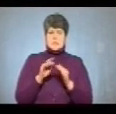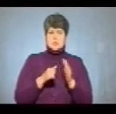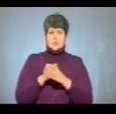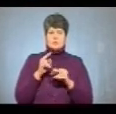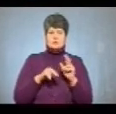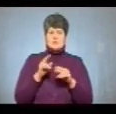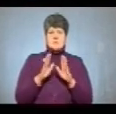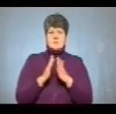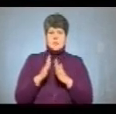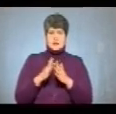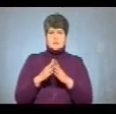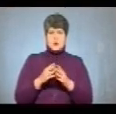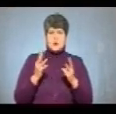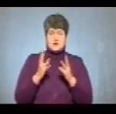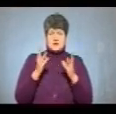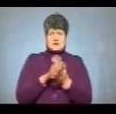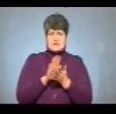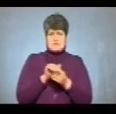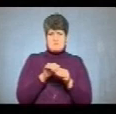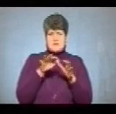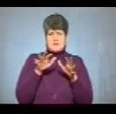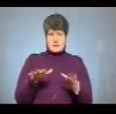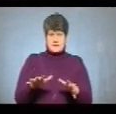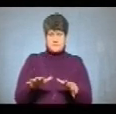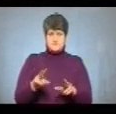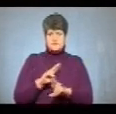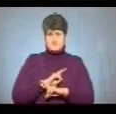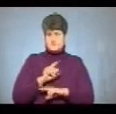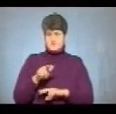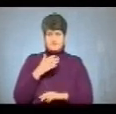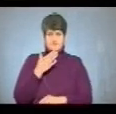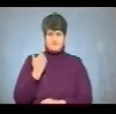бібліотеки загорілося побутове сміття. Жертв у пожежі немає.